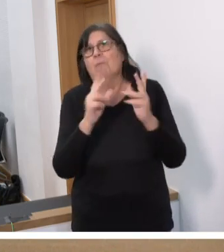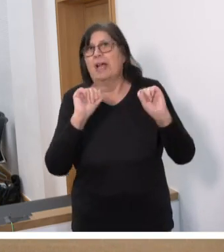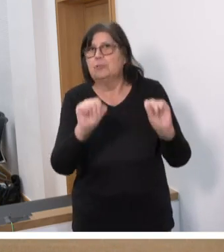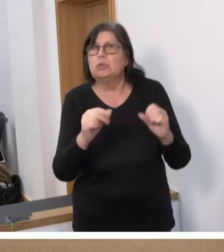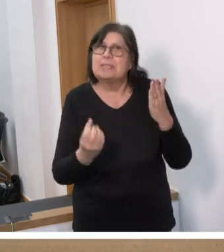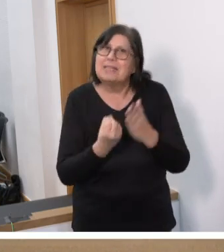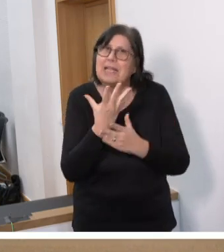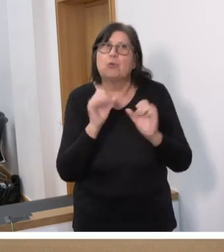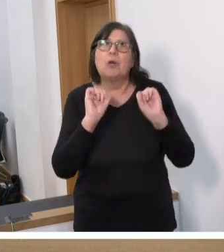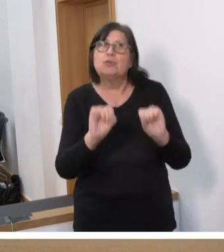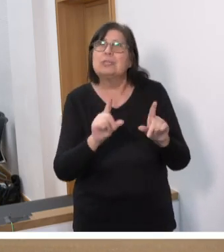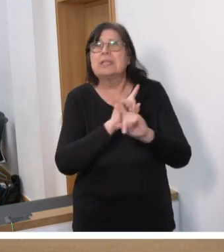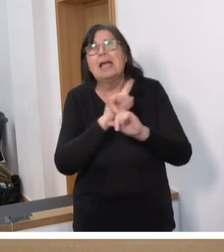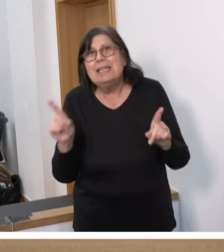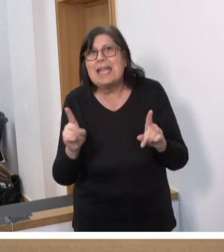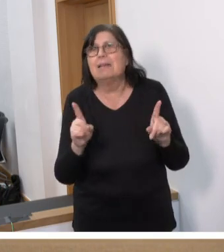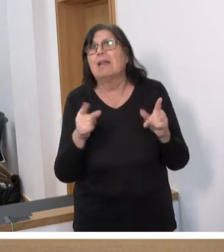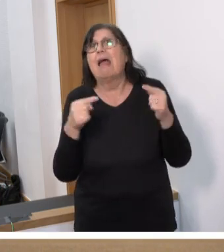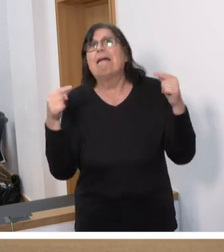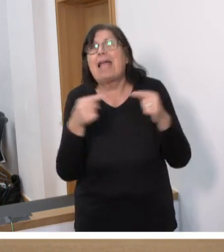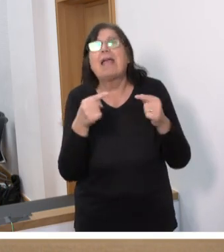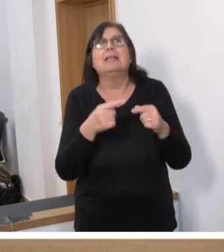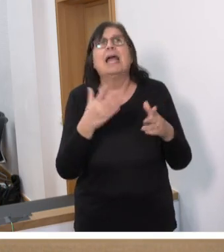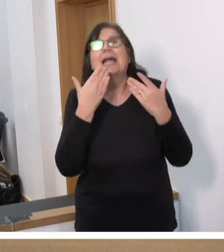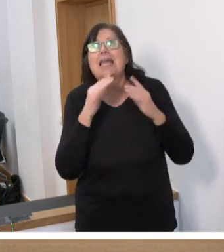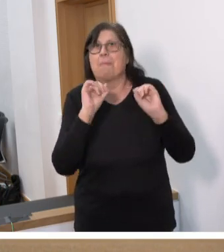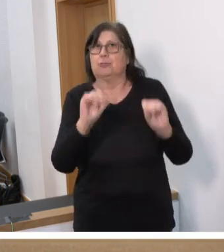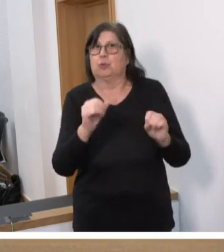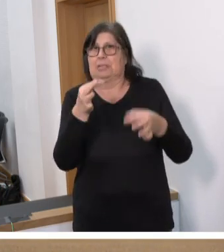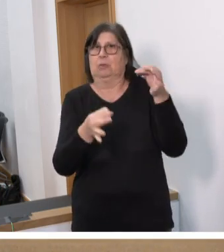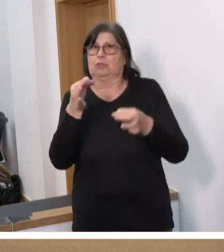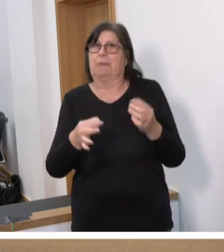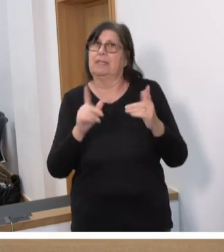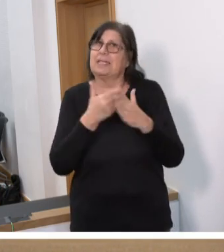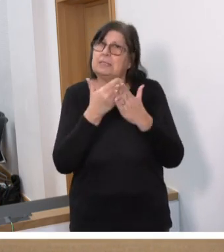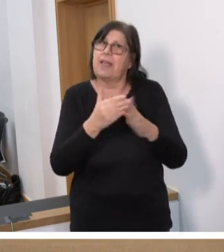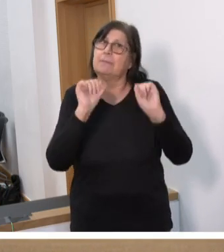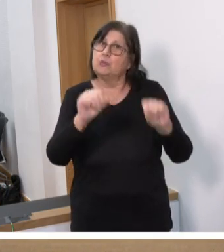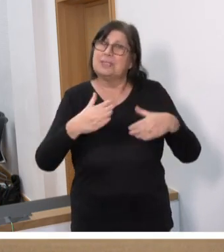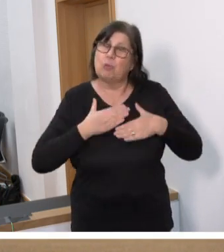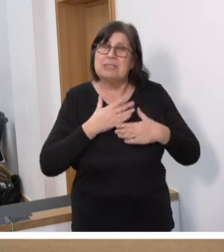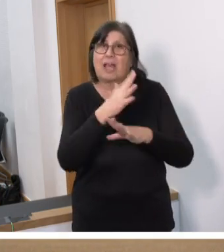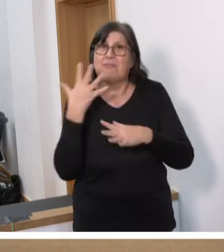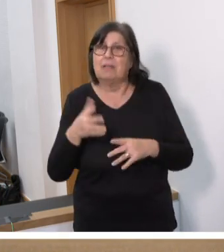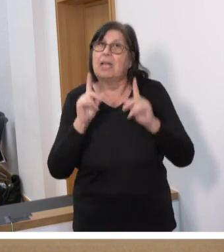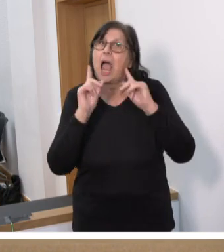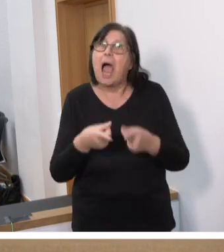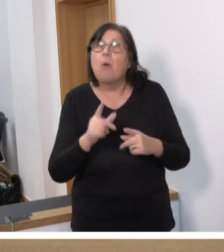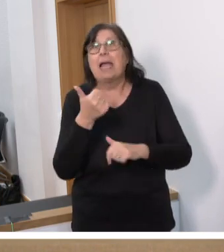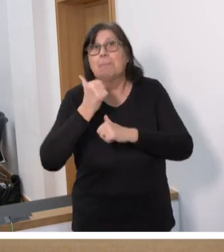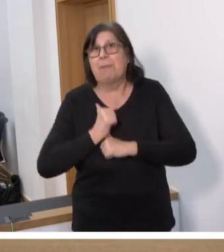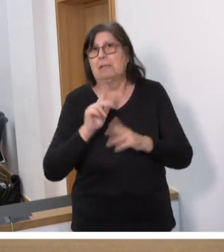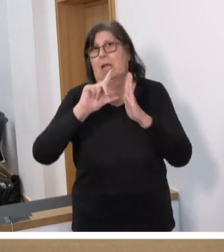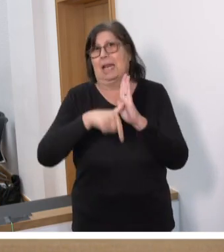Naturschutz nicht ausgespielt wird gegen Klimaschutz. Und deshalb stehen wir zum Schutz unseres Waldes, der übrigens auch einen Beitrag